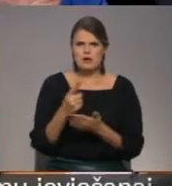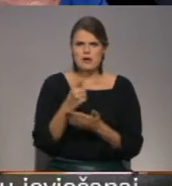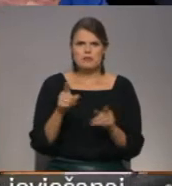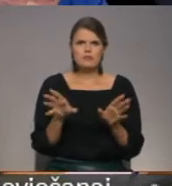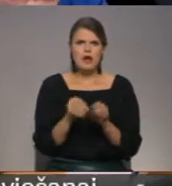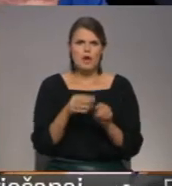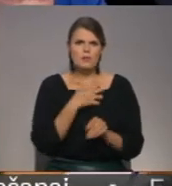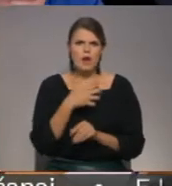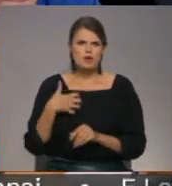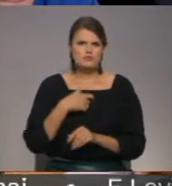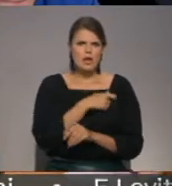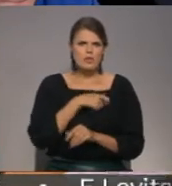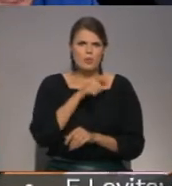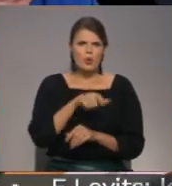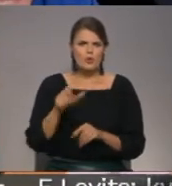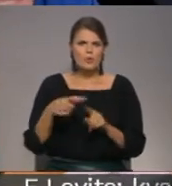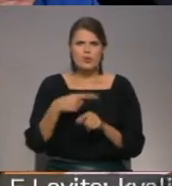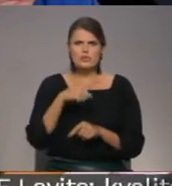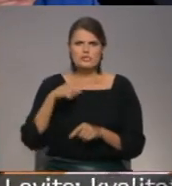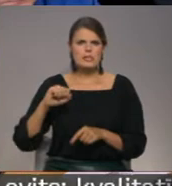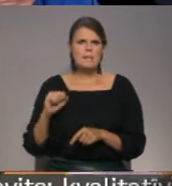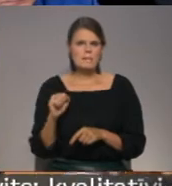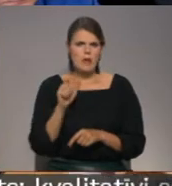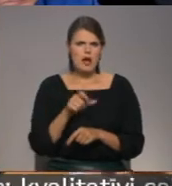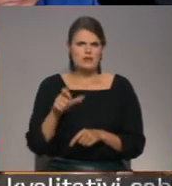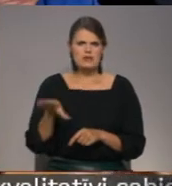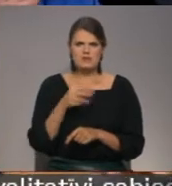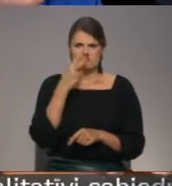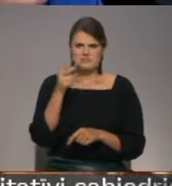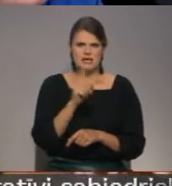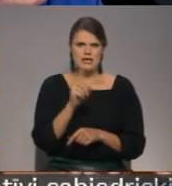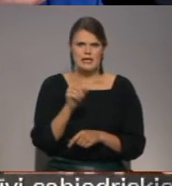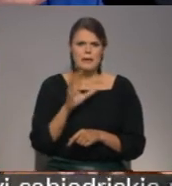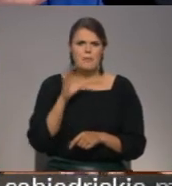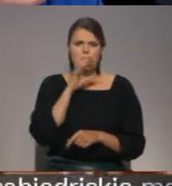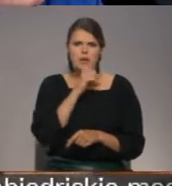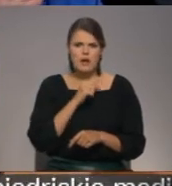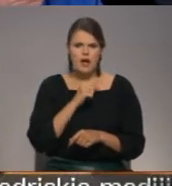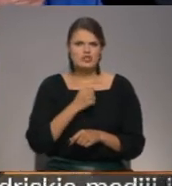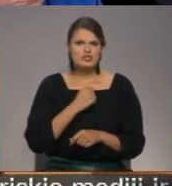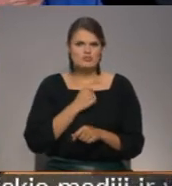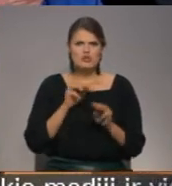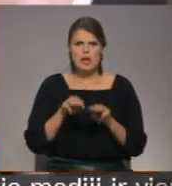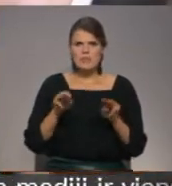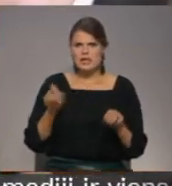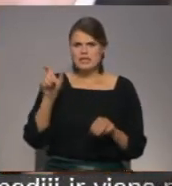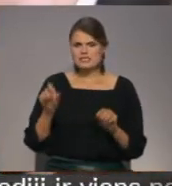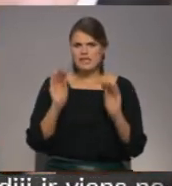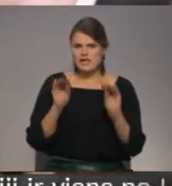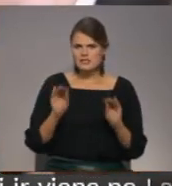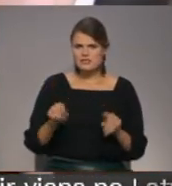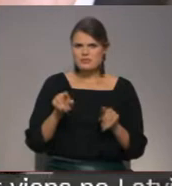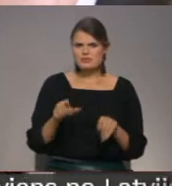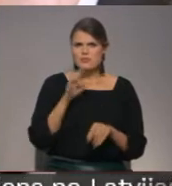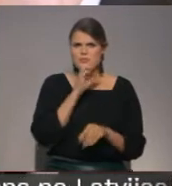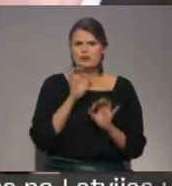deputātiem un ar citiem partneriem, mēs viņu viennozīmīgi saucam pa brāķi, ko, diemžēl, ministrija izstrādājas. Šis brāķis